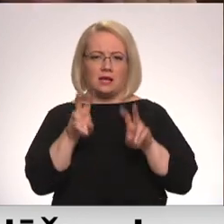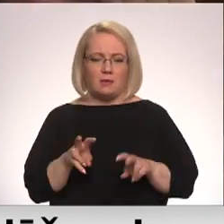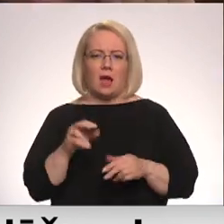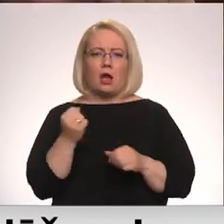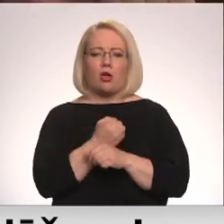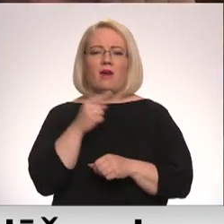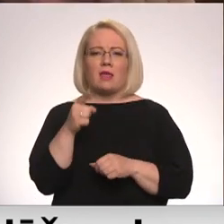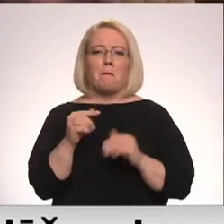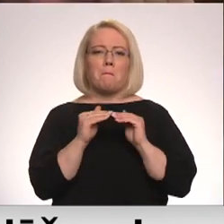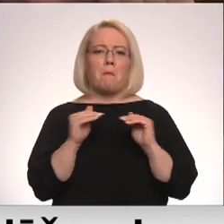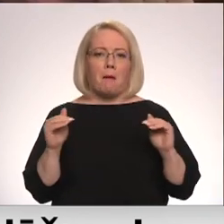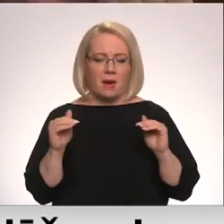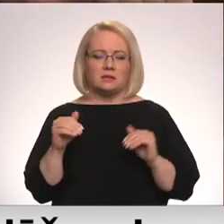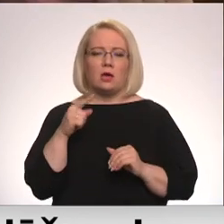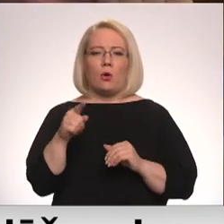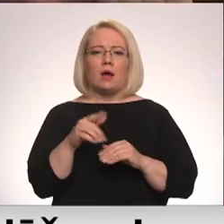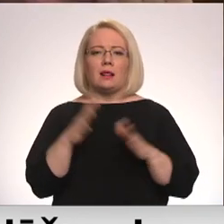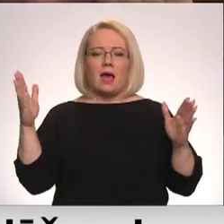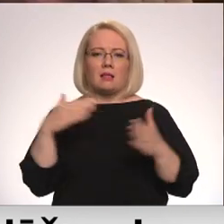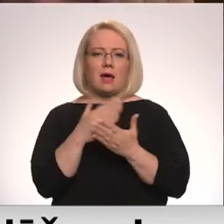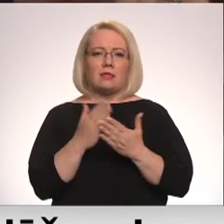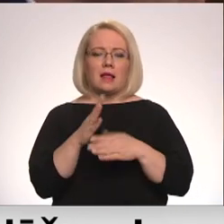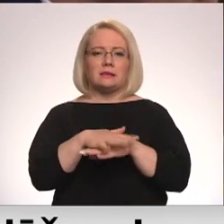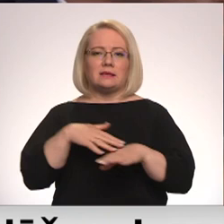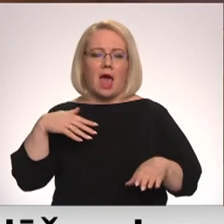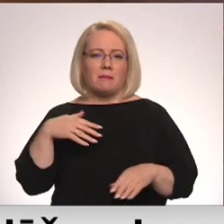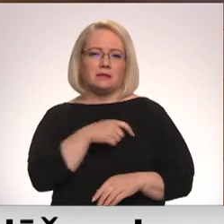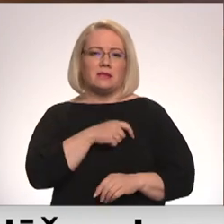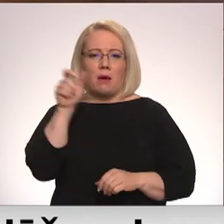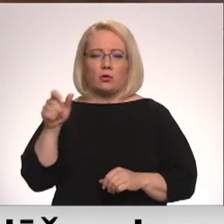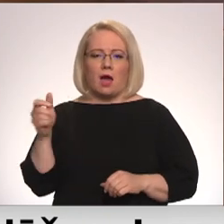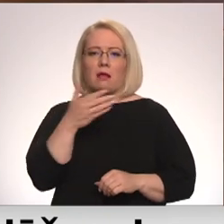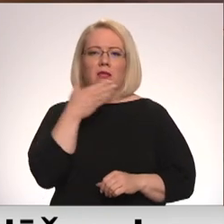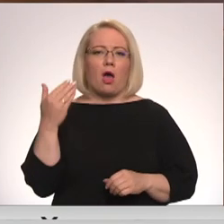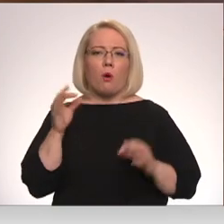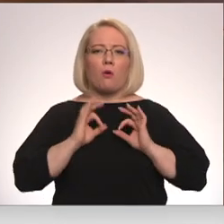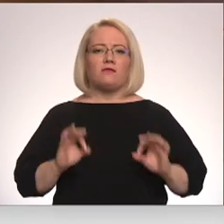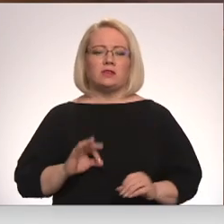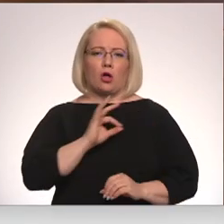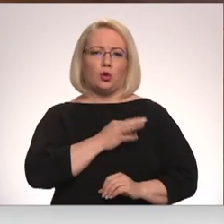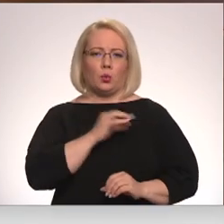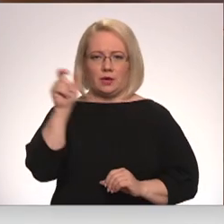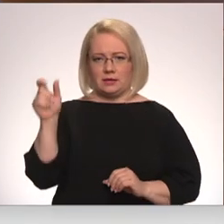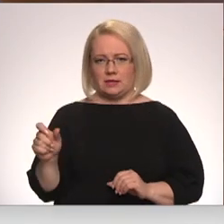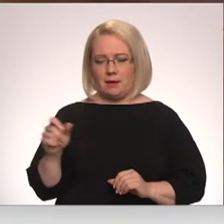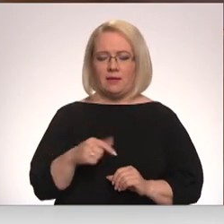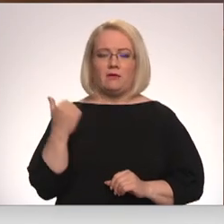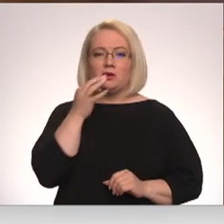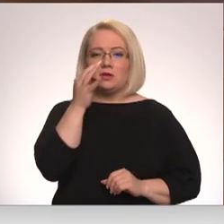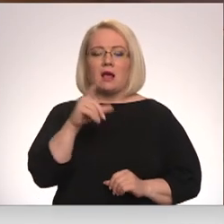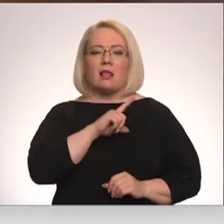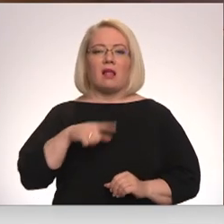pamats, jo lielākā daļa sājumas deputātu nav profesionāli juristi. Tā problēma Latvijā ir tāda, ka cilvēku